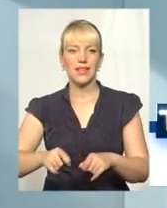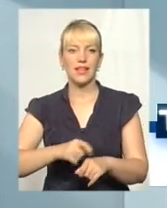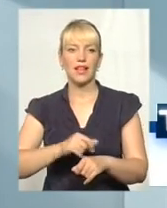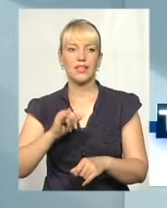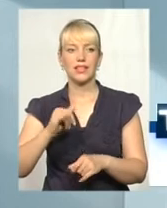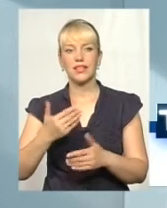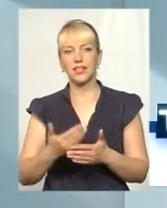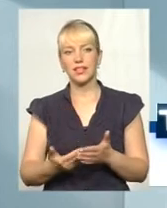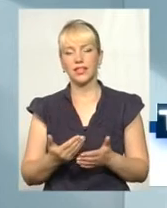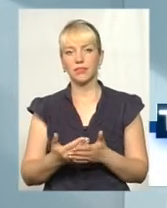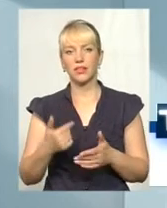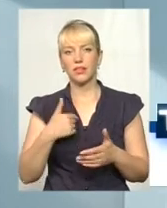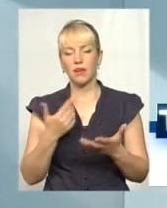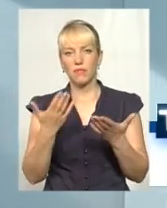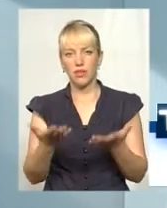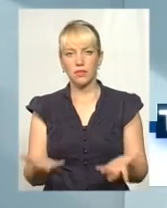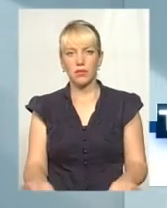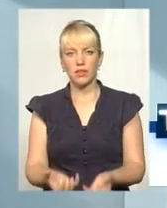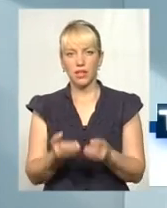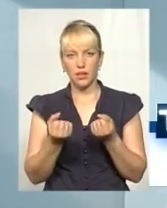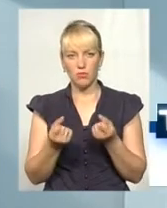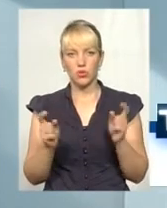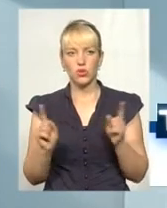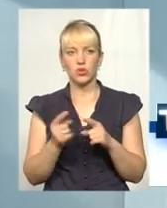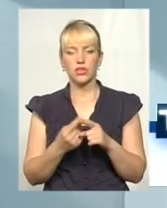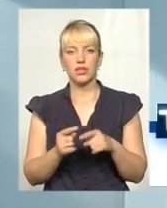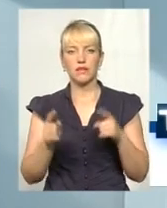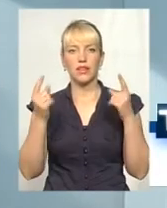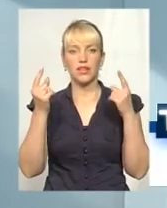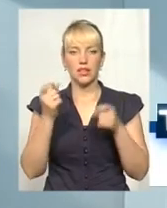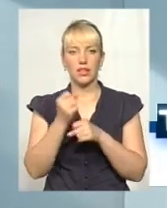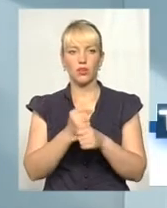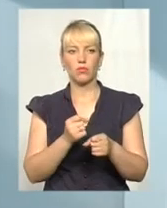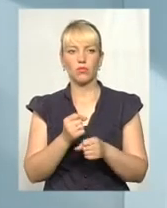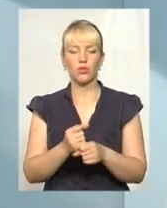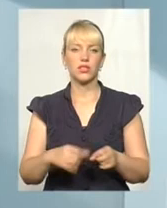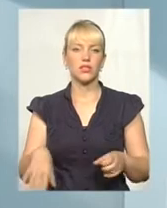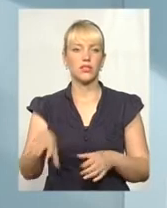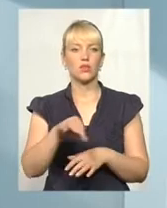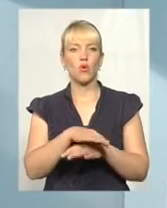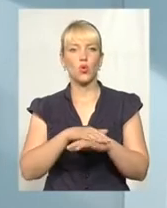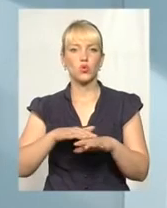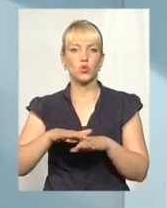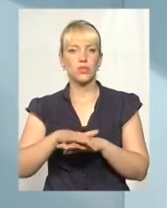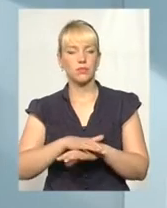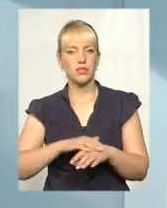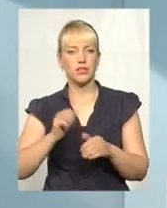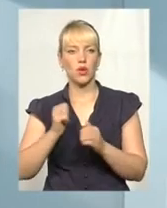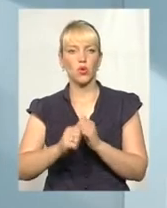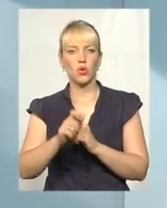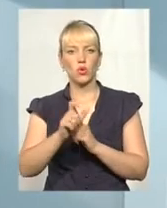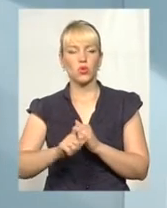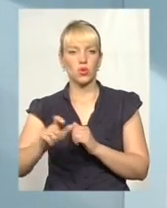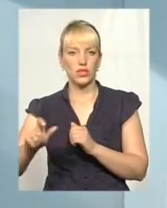я, напевно, підтримаю вас, що це велика робота цілого суспільства. Кожного з нас.